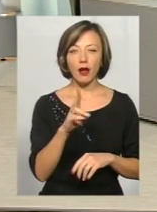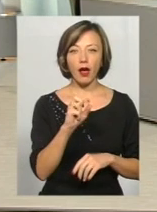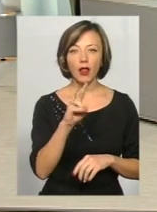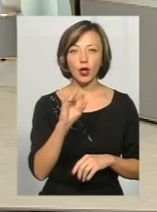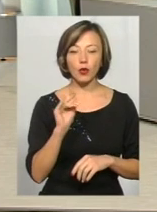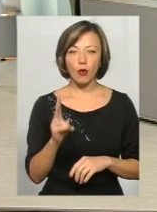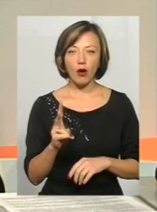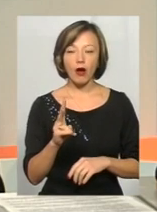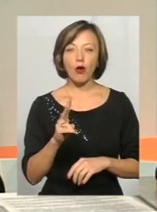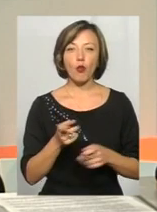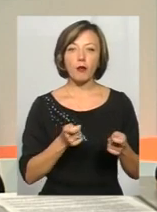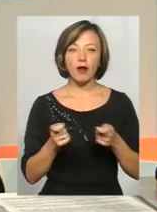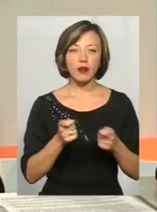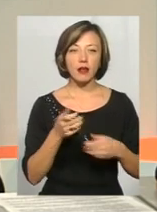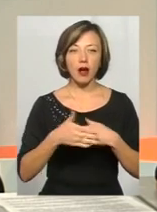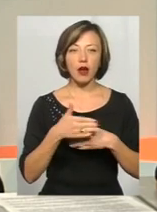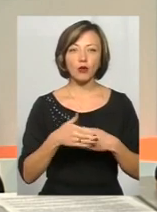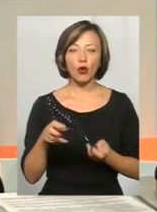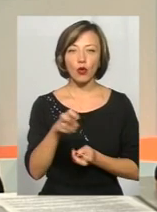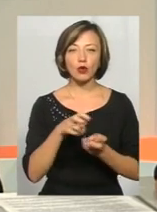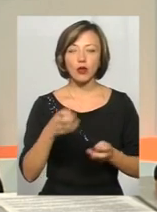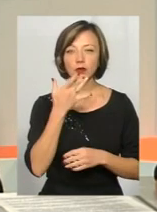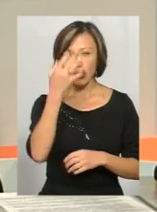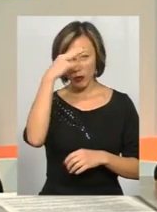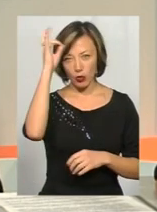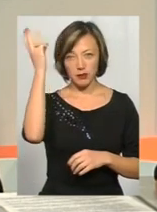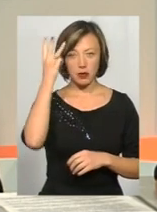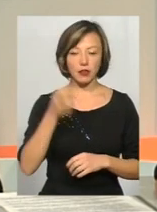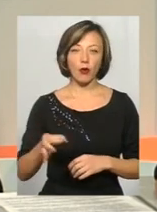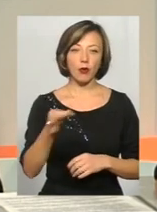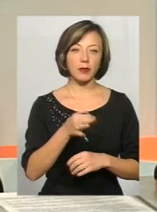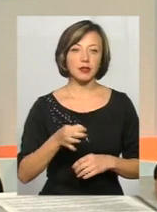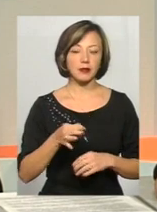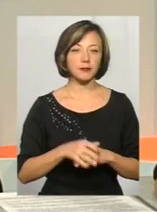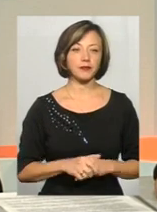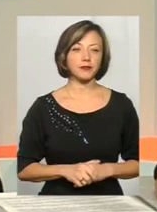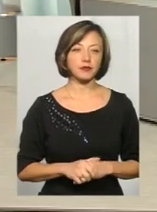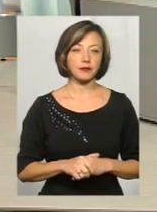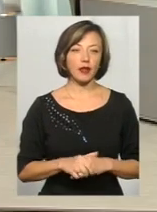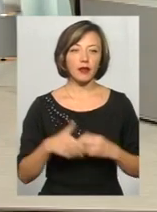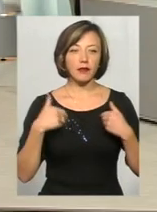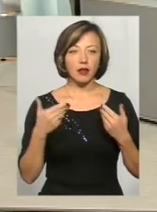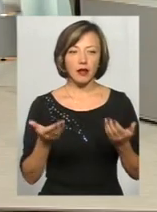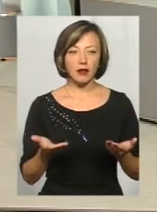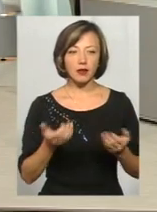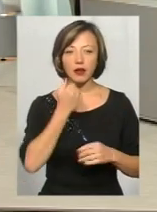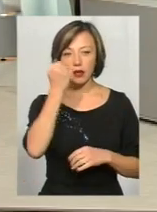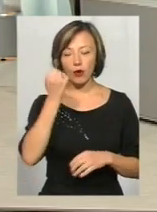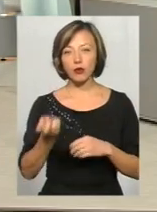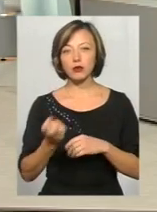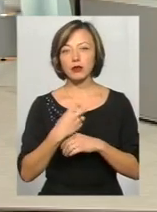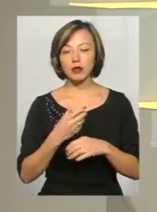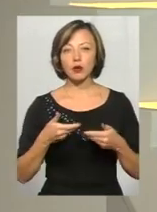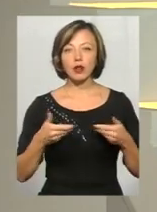управління карного розшуку головного управління національної поліції у Хмельницькій області, майор поліції. Добрий вечір. Мої вітання, дякую, що ви сьогодні з нами.